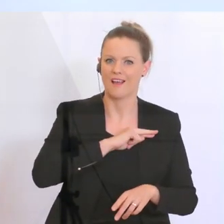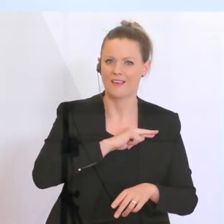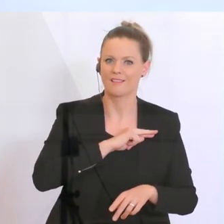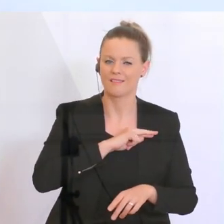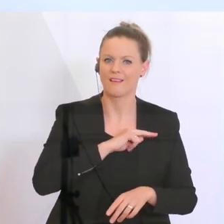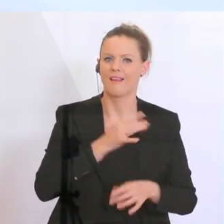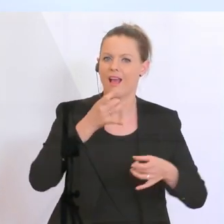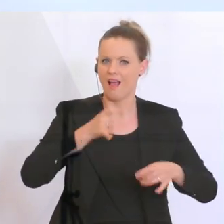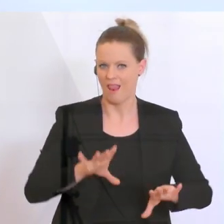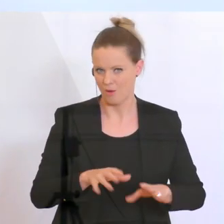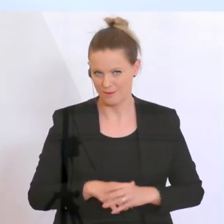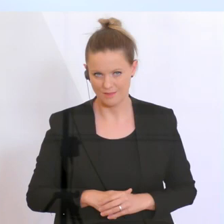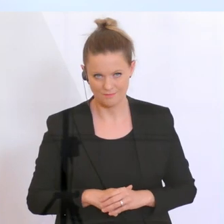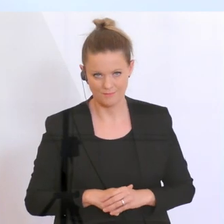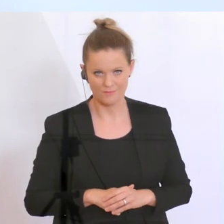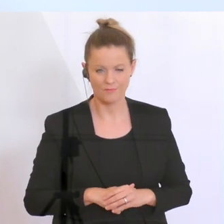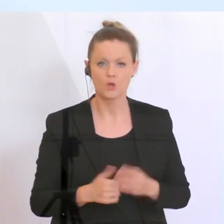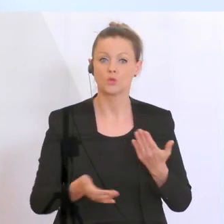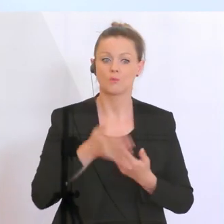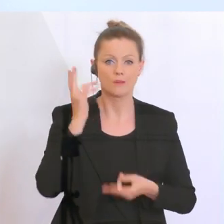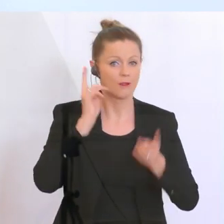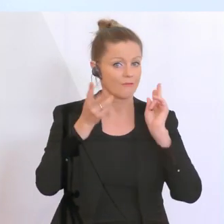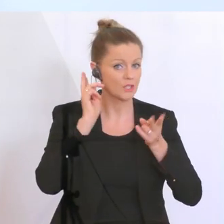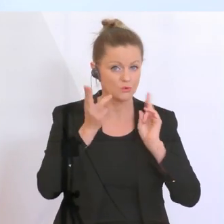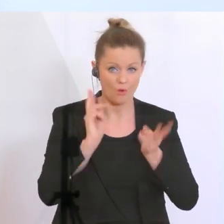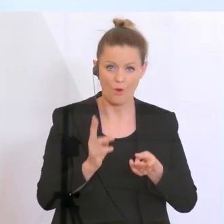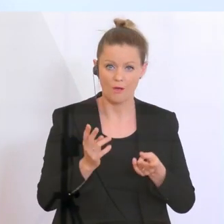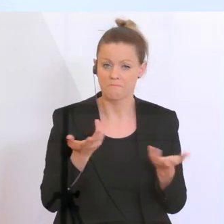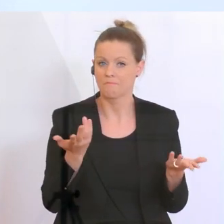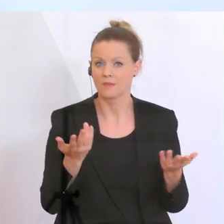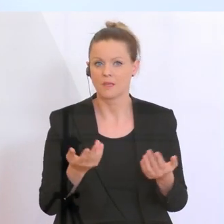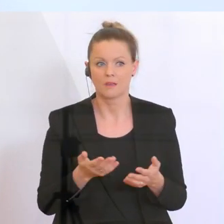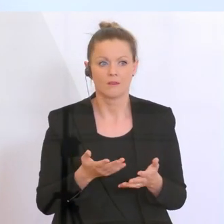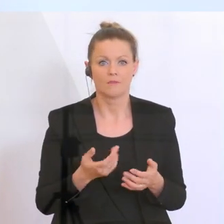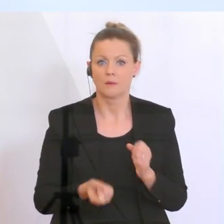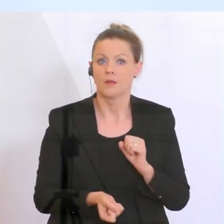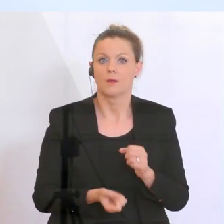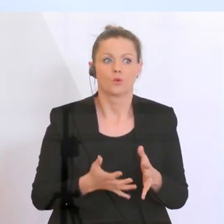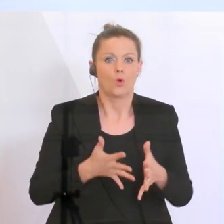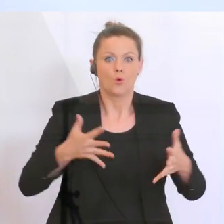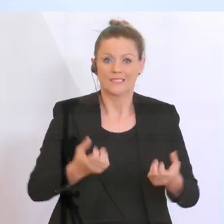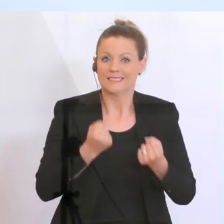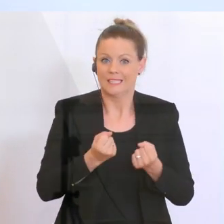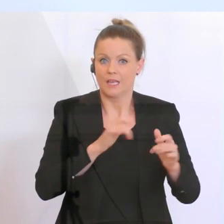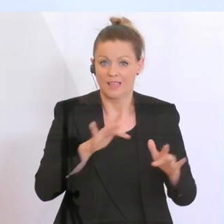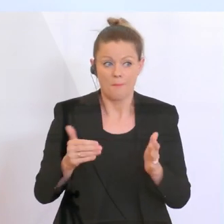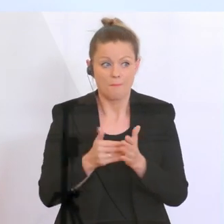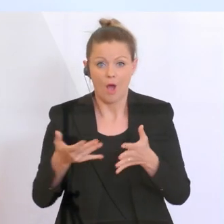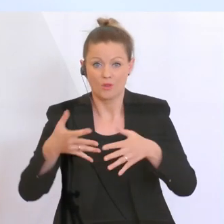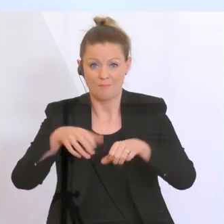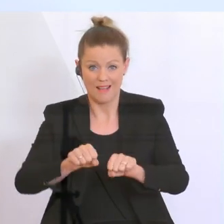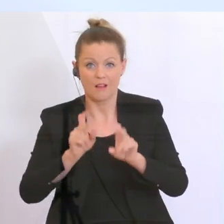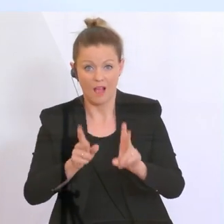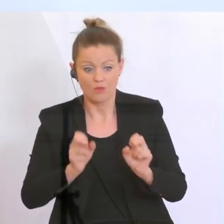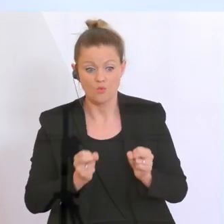gewähren. Nehmen wir das Beispiel eines Friseurs, der keine großen Sicherheiten besitzt und er braucht die Bank zur